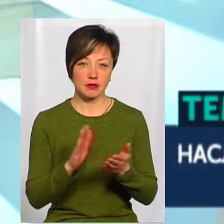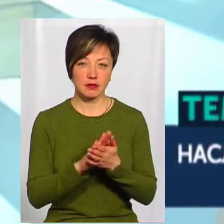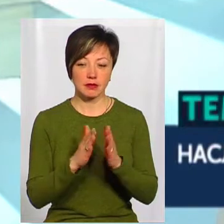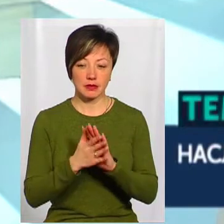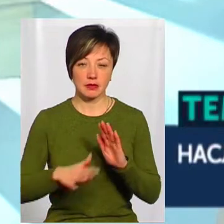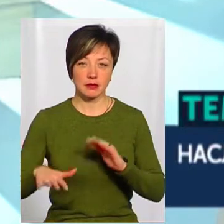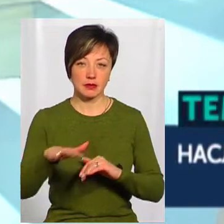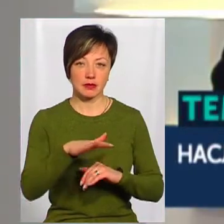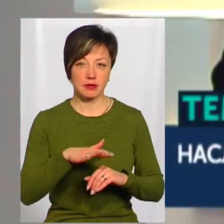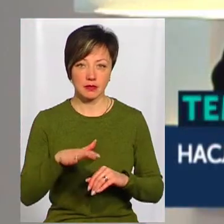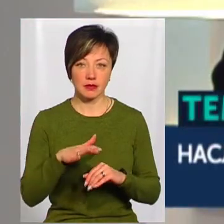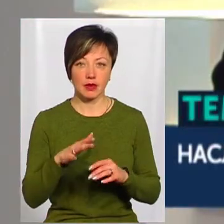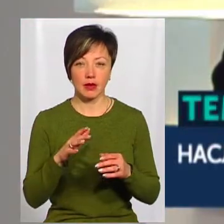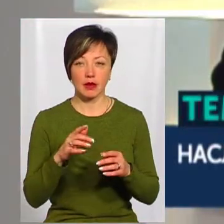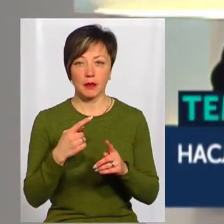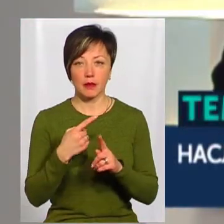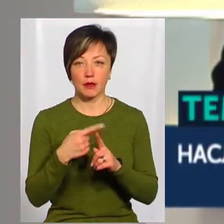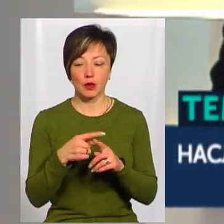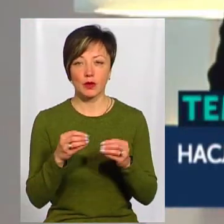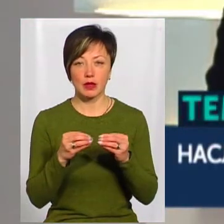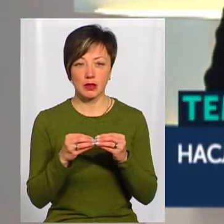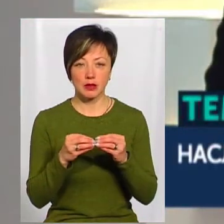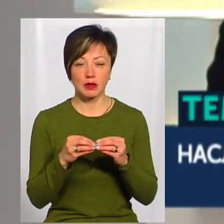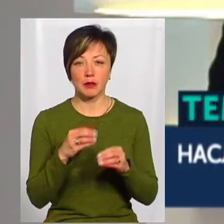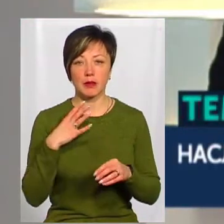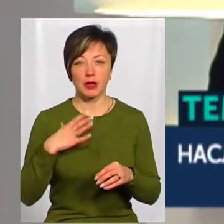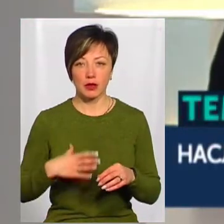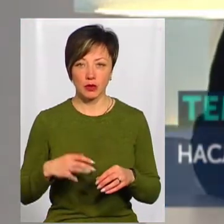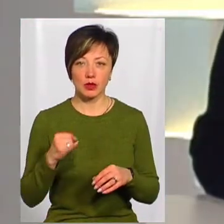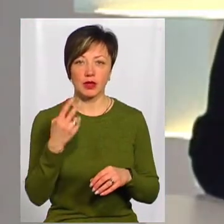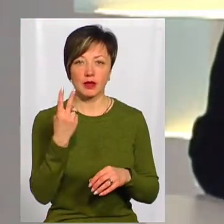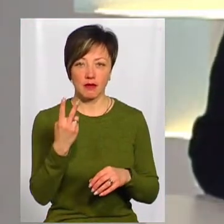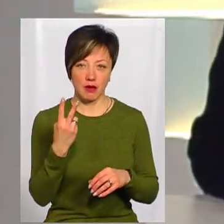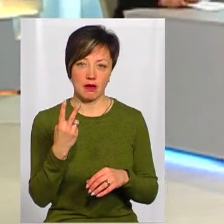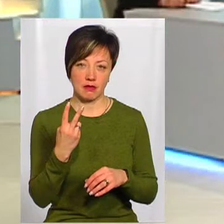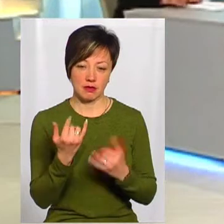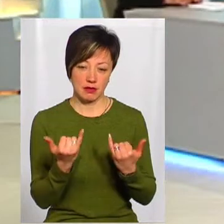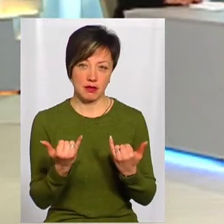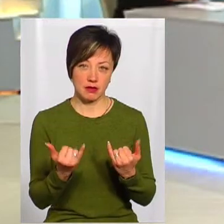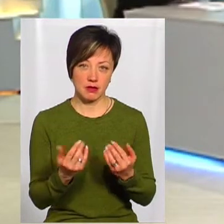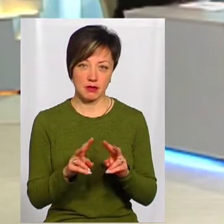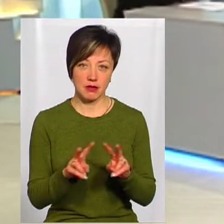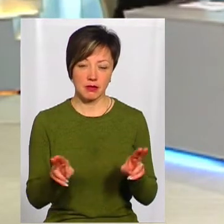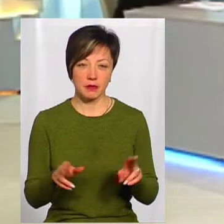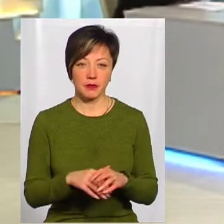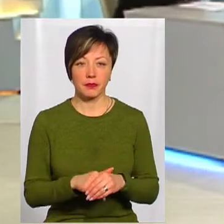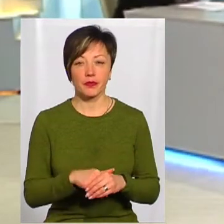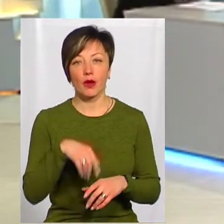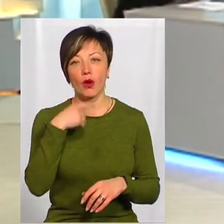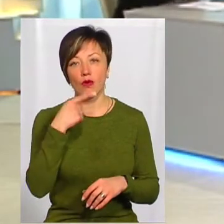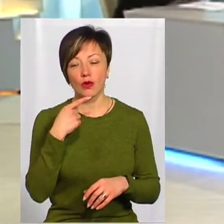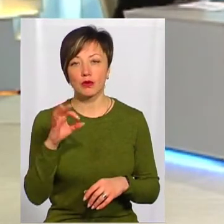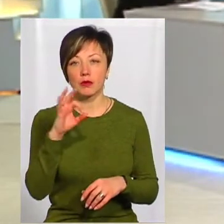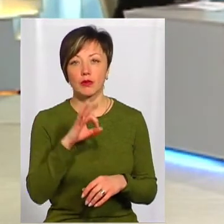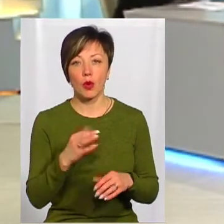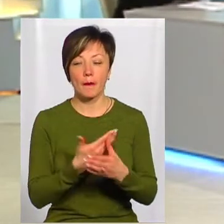вологе середовище і температура вища 10 градусів, але вони дуже добре переносять і 2 градуси. То, говорячи